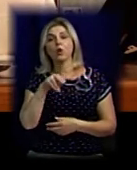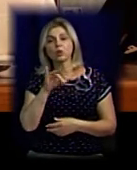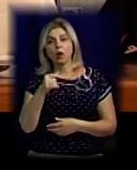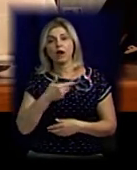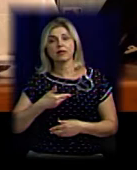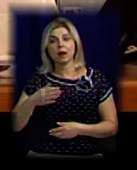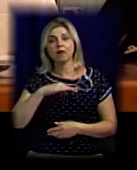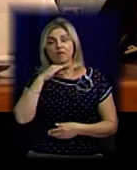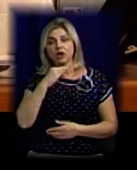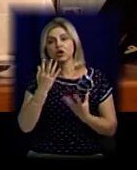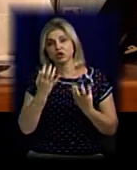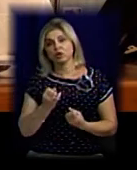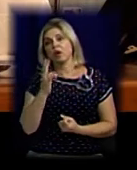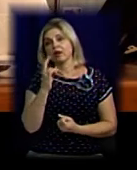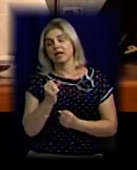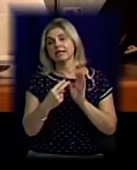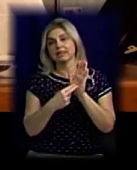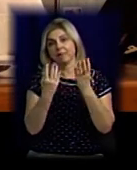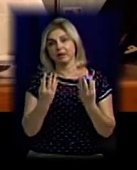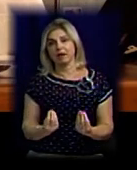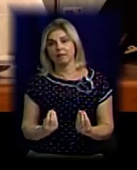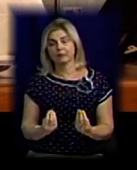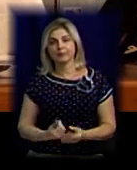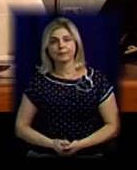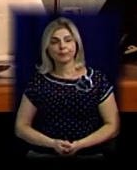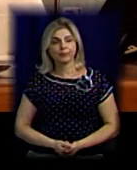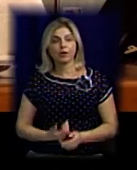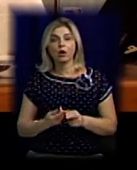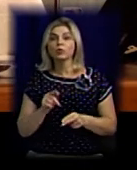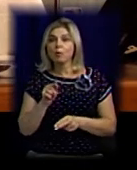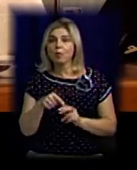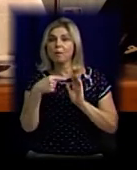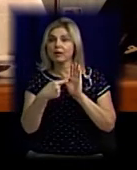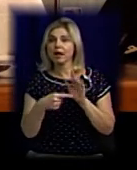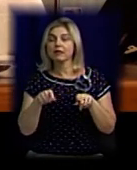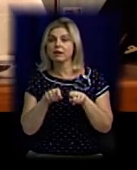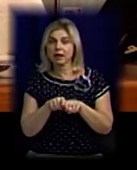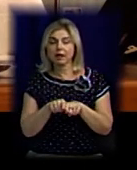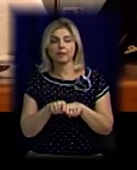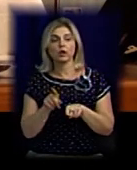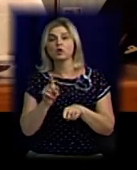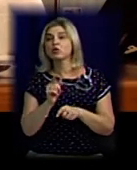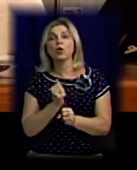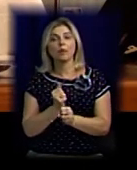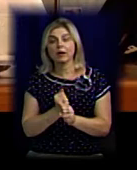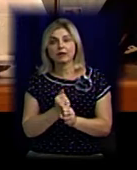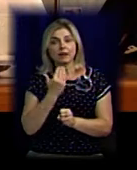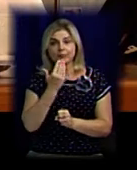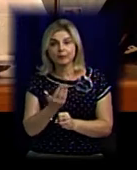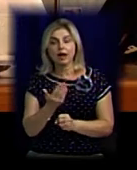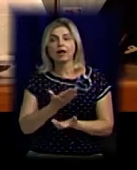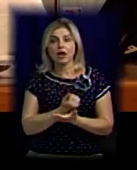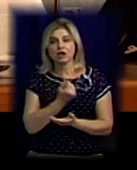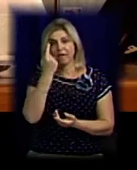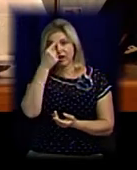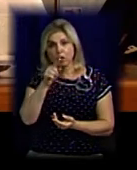вистачить ще на сім днів. Тому питання таке, що нам робити? Ми знайшли там